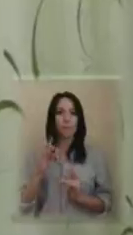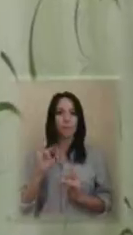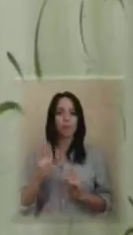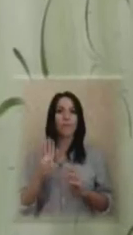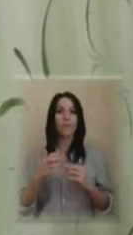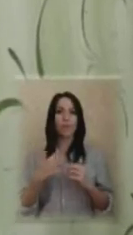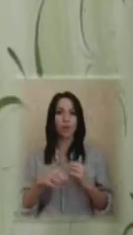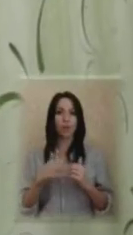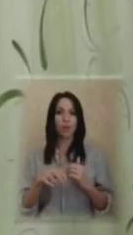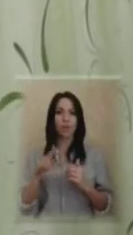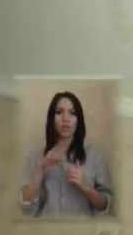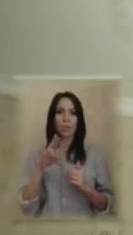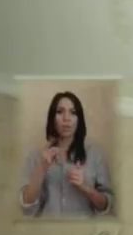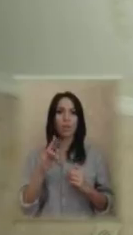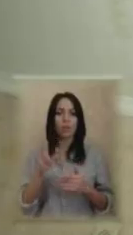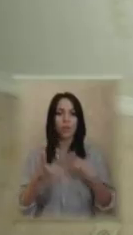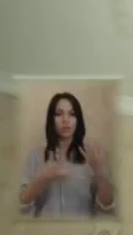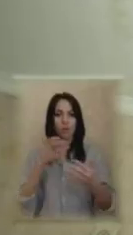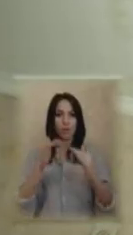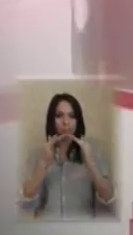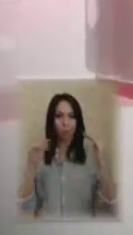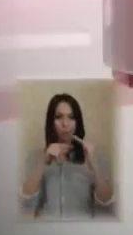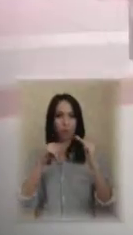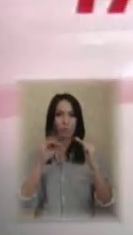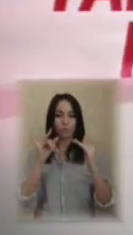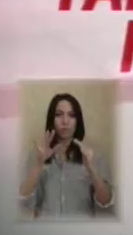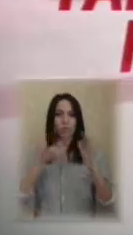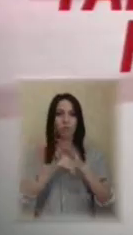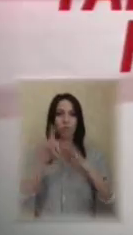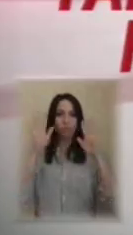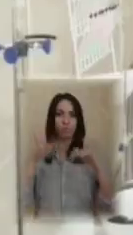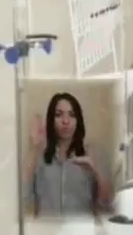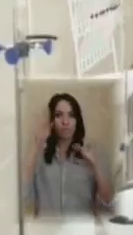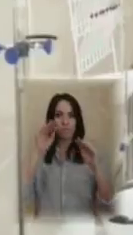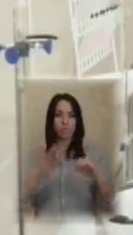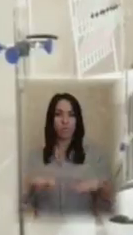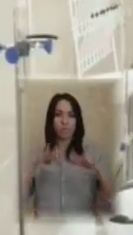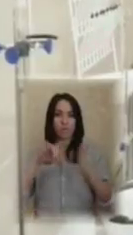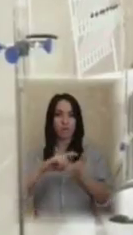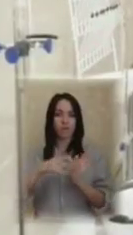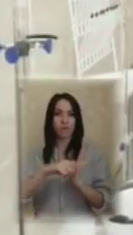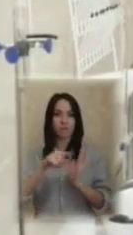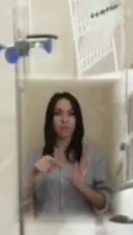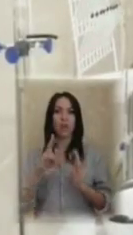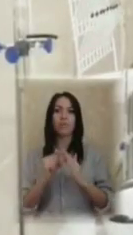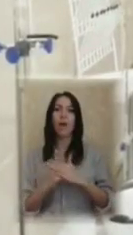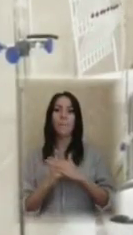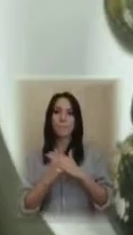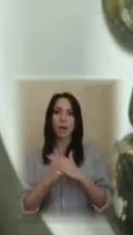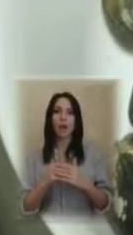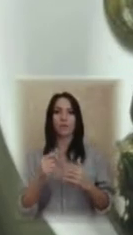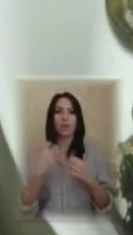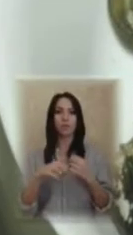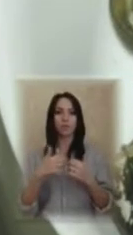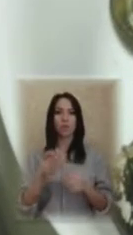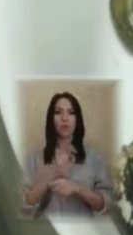покрівлю і пішов дощ. Вода залила людям помешкання. На базі Херсонського виробнича експериментального заводу